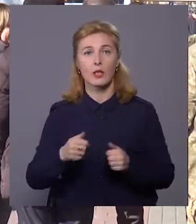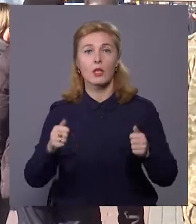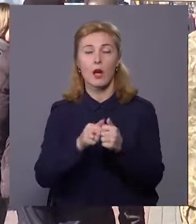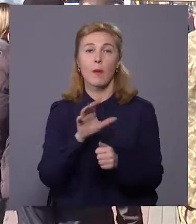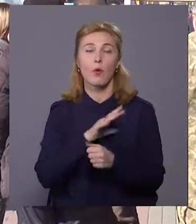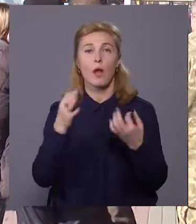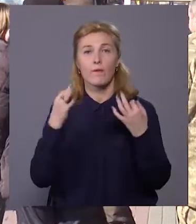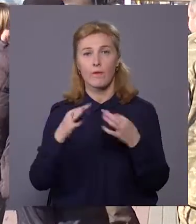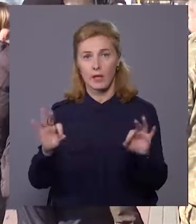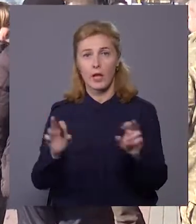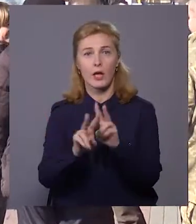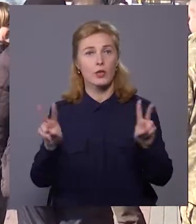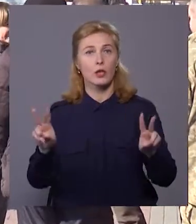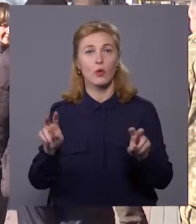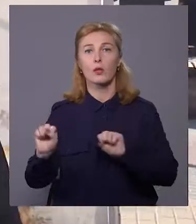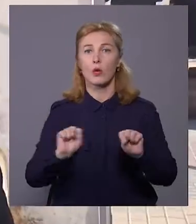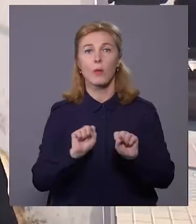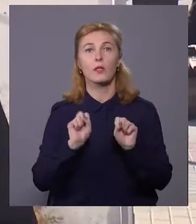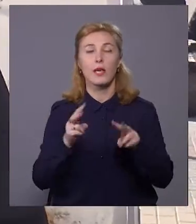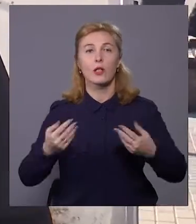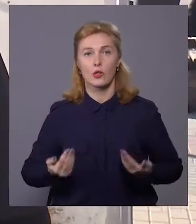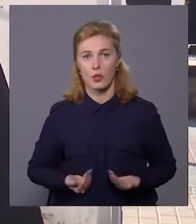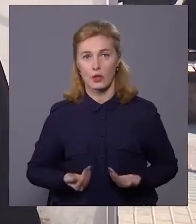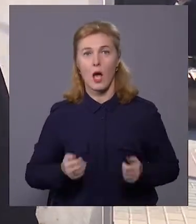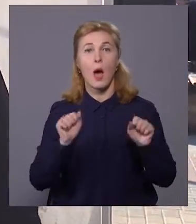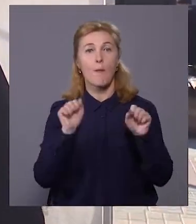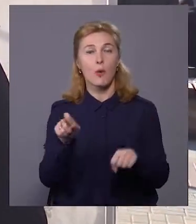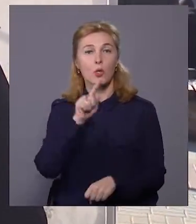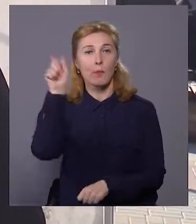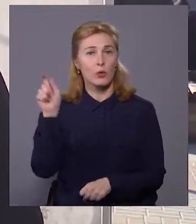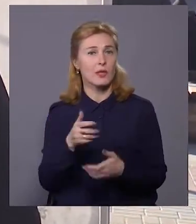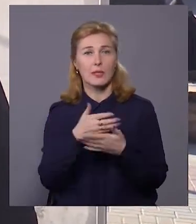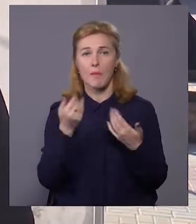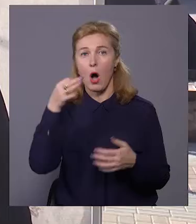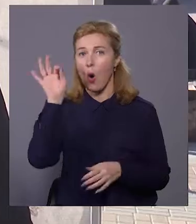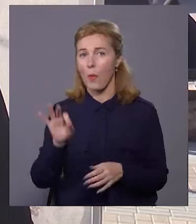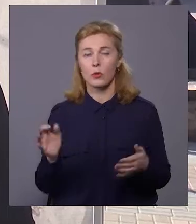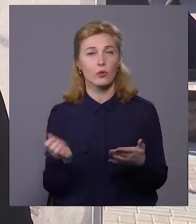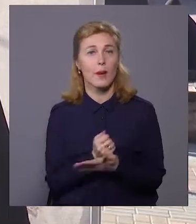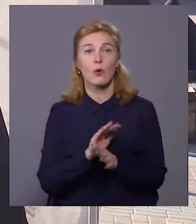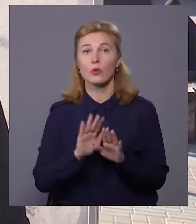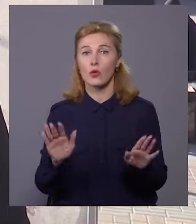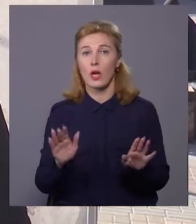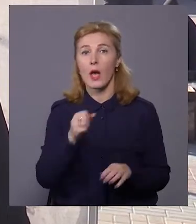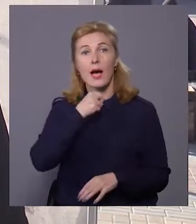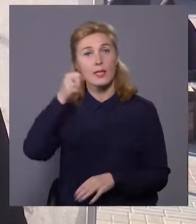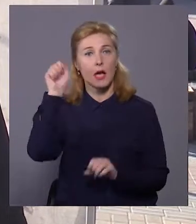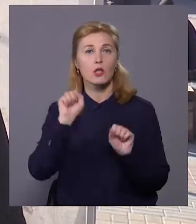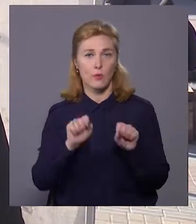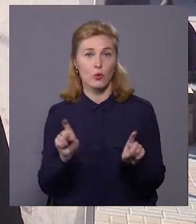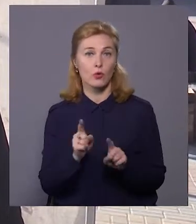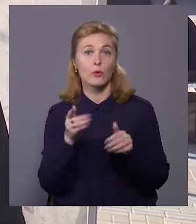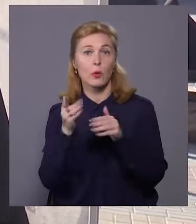і нам ніхто не вказував, як нам жити. Може молодих нема опиту, не виходить. Старші можуть щось